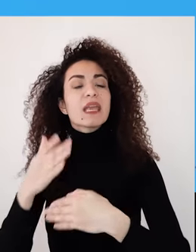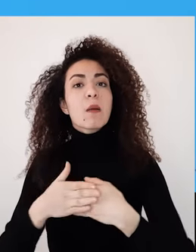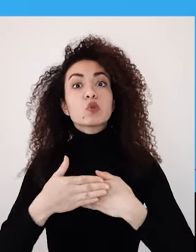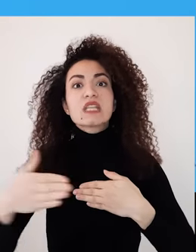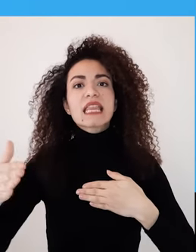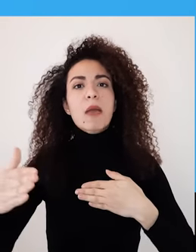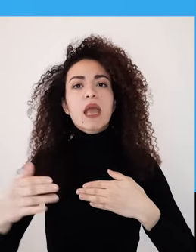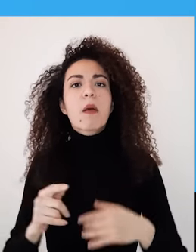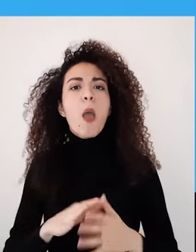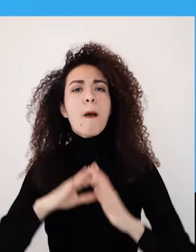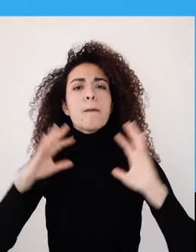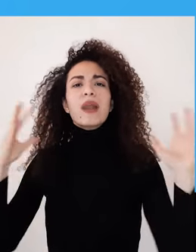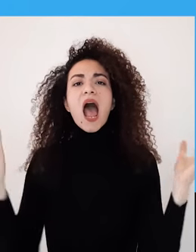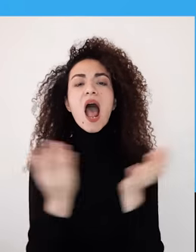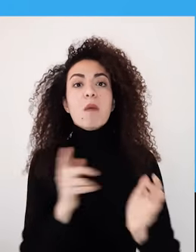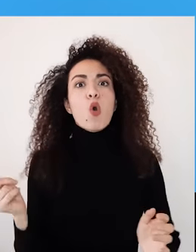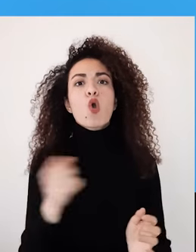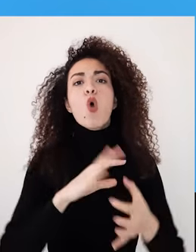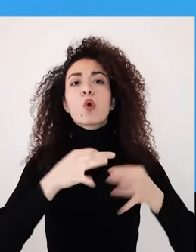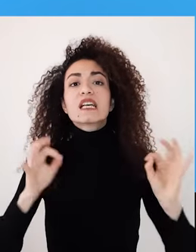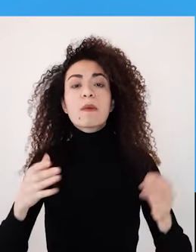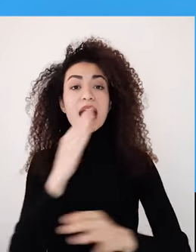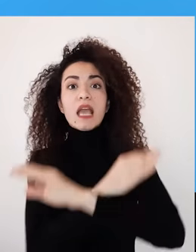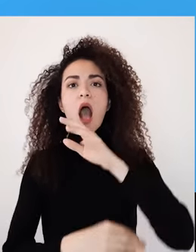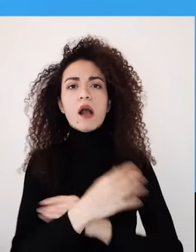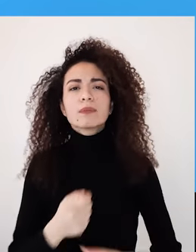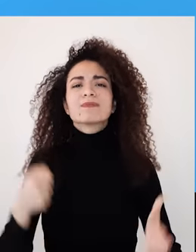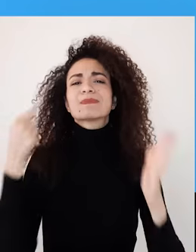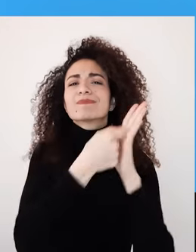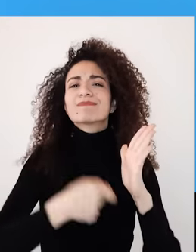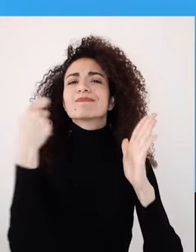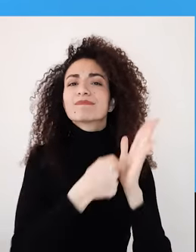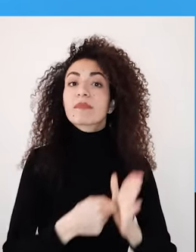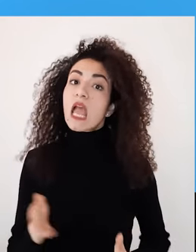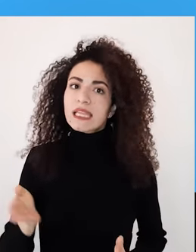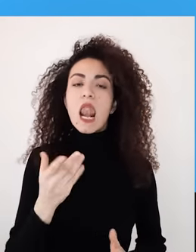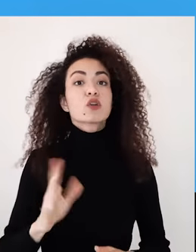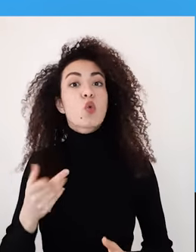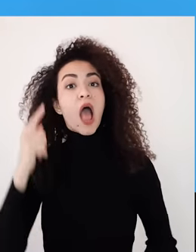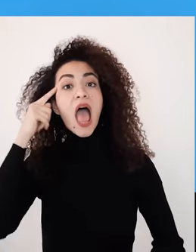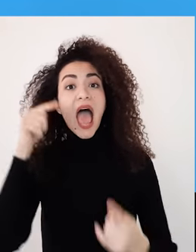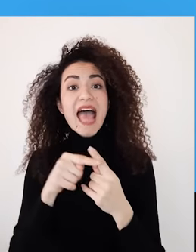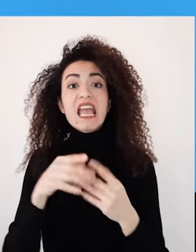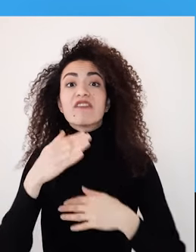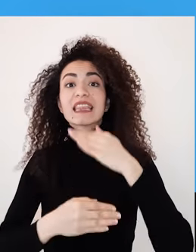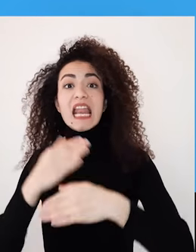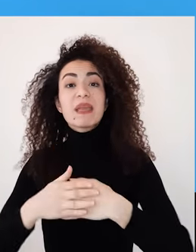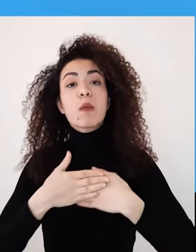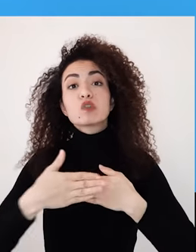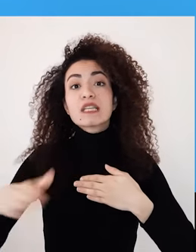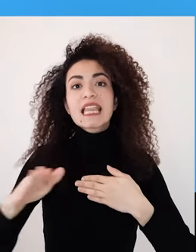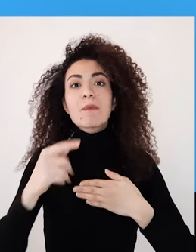عالمية كبيرة من قبل منظمات الإعاقة تم تضمين الأشخاص ذوي الإعاقة بأهداف التنمية المستدامة للعام